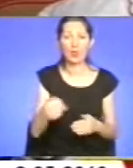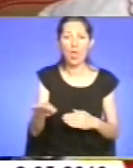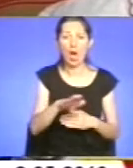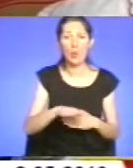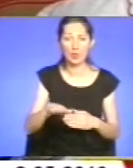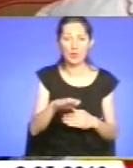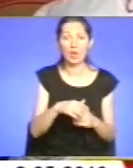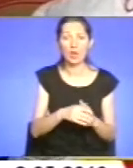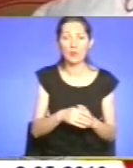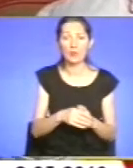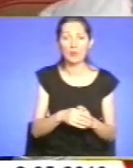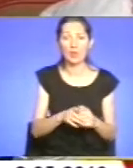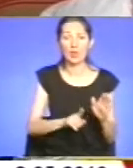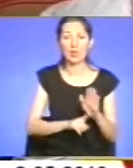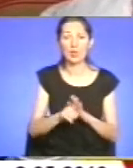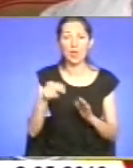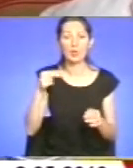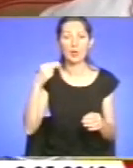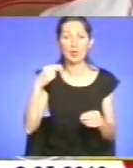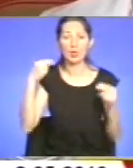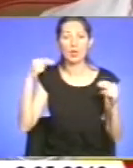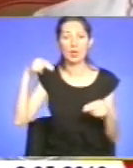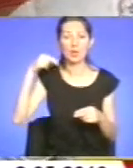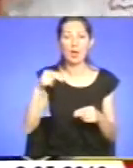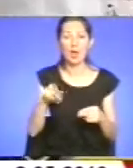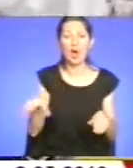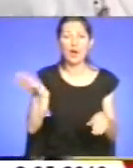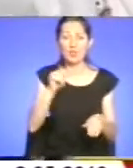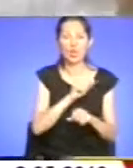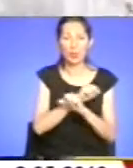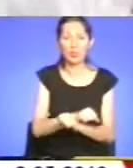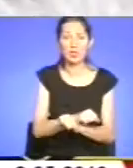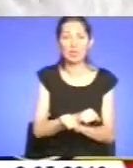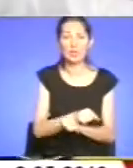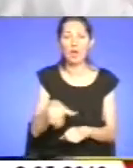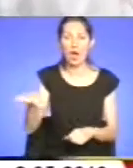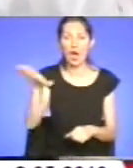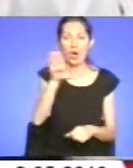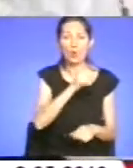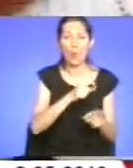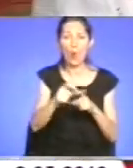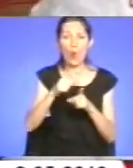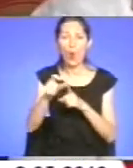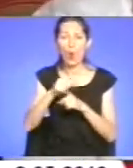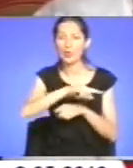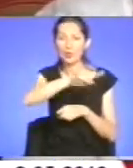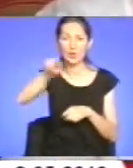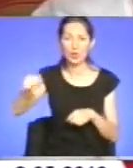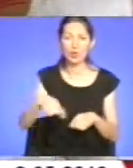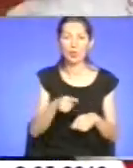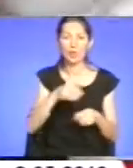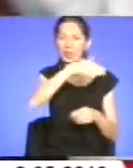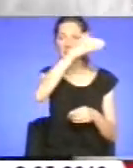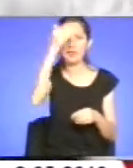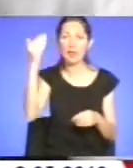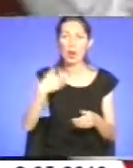зупинився. Ми всі встали. А над нами кулі. Діють зі всіх сторон, із неба. А ми стоїмо. А